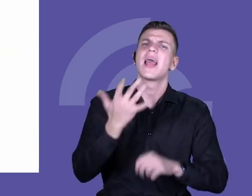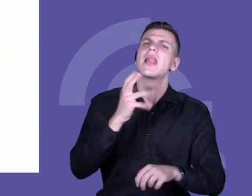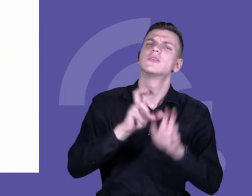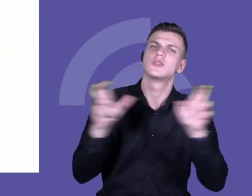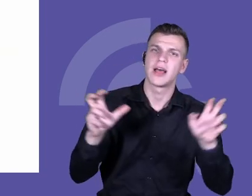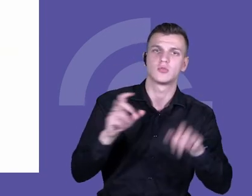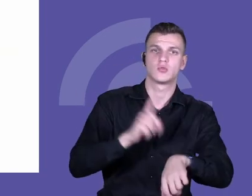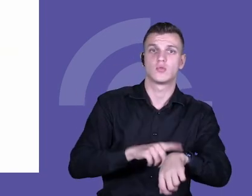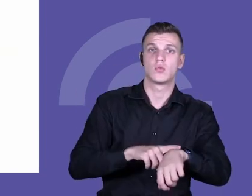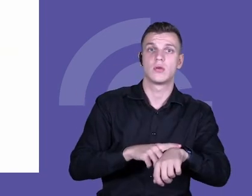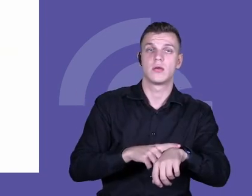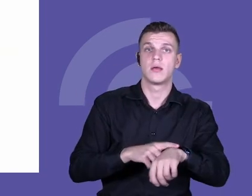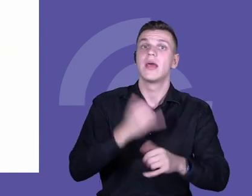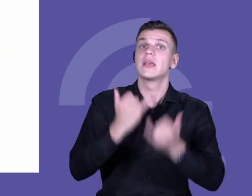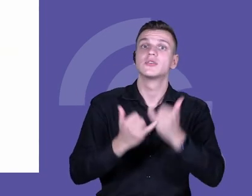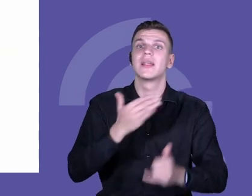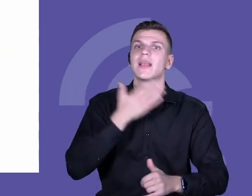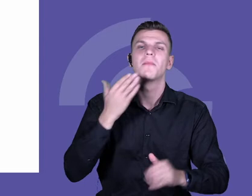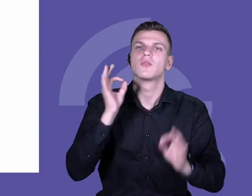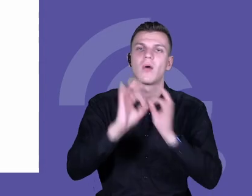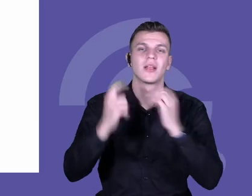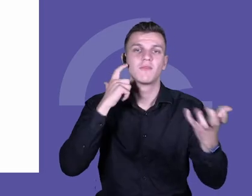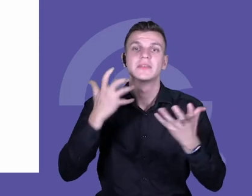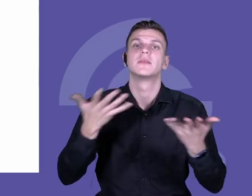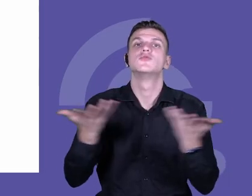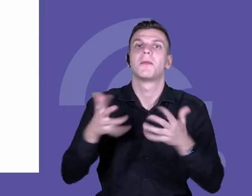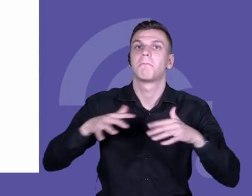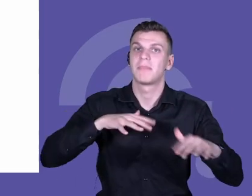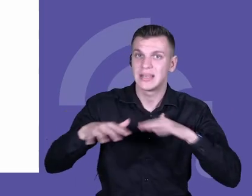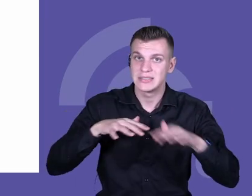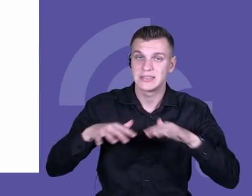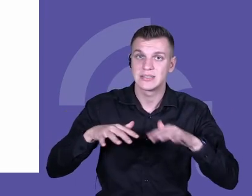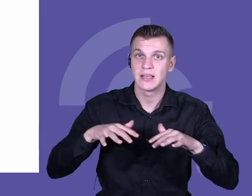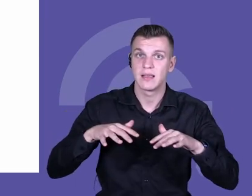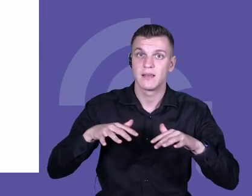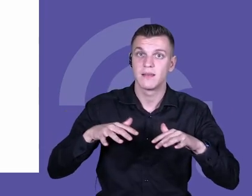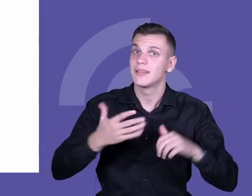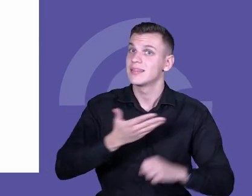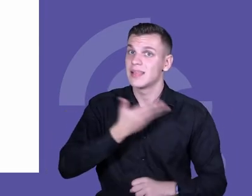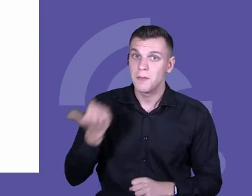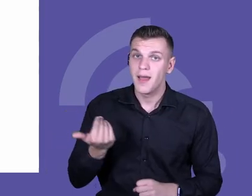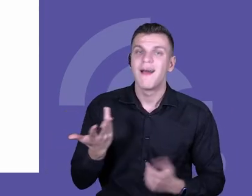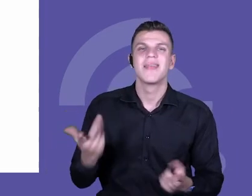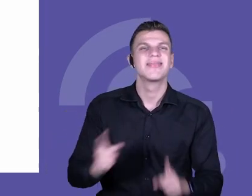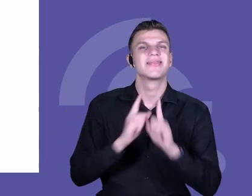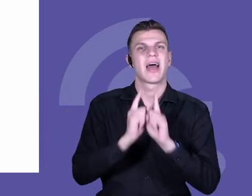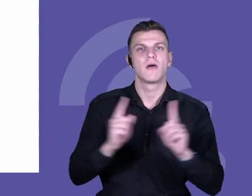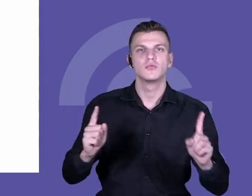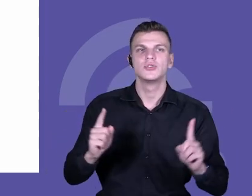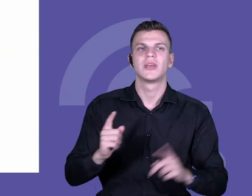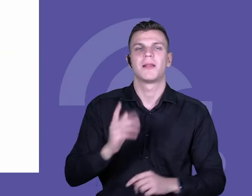określonego miejsca dla tej pracy, to nauczyciele muszą być na przykład